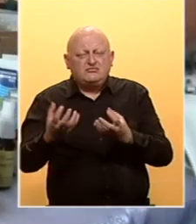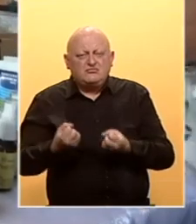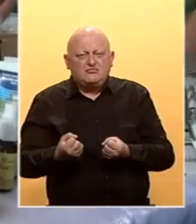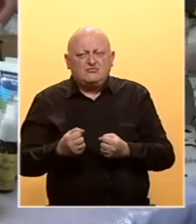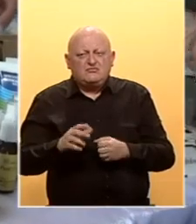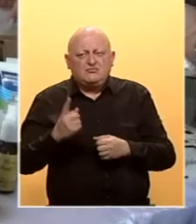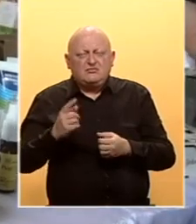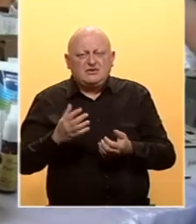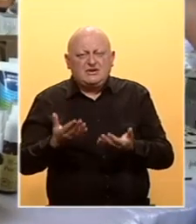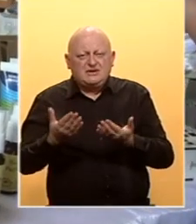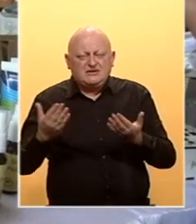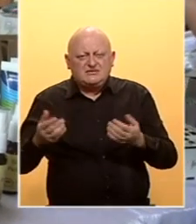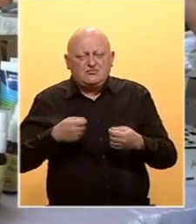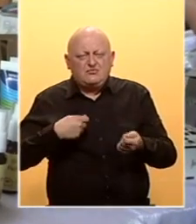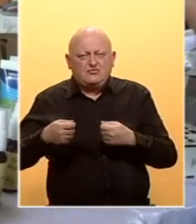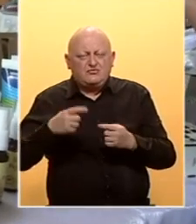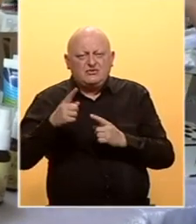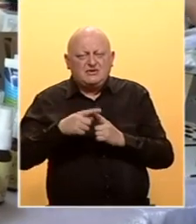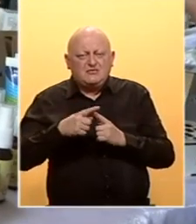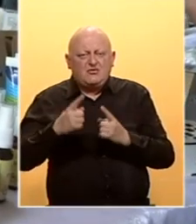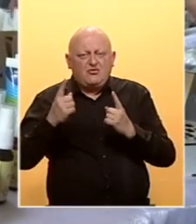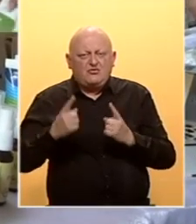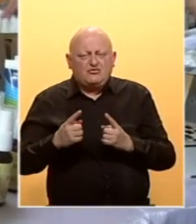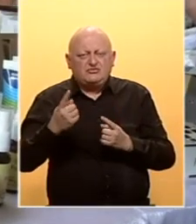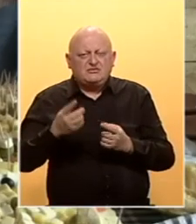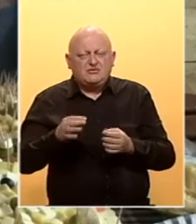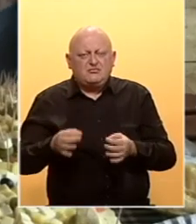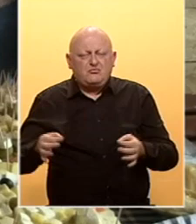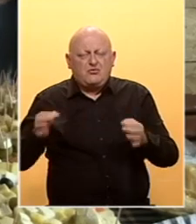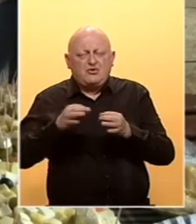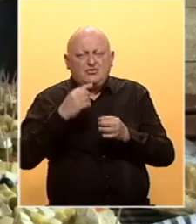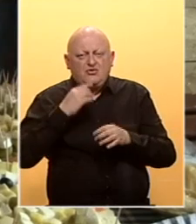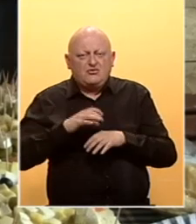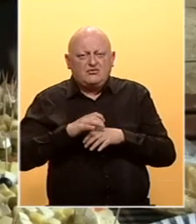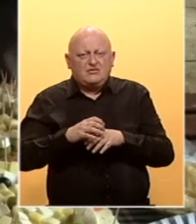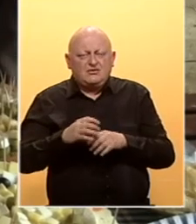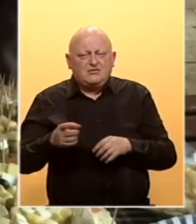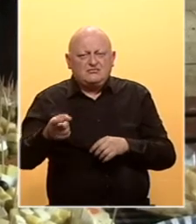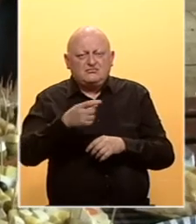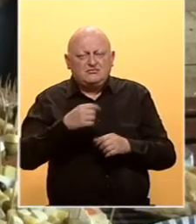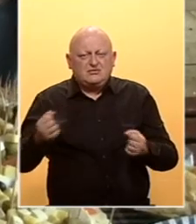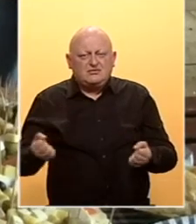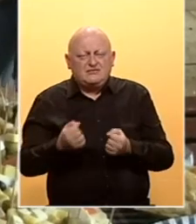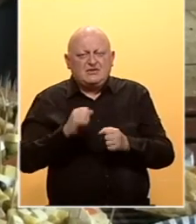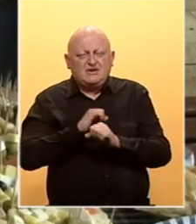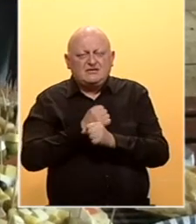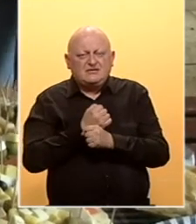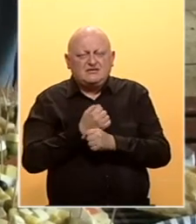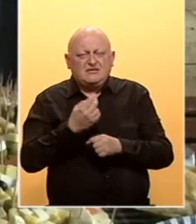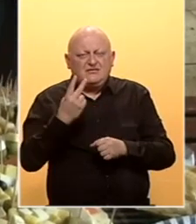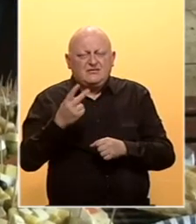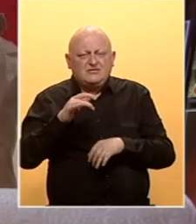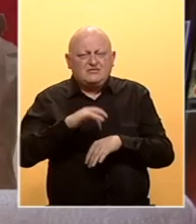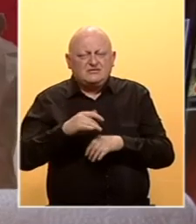Jednodnevni sajam poljoprivrednih proizvoda u Trebinju održani je u okviru projekta koji se sprovali Asociacija za razvoj Hercegovine, Redah,